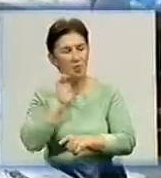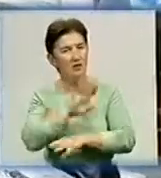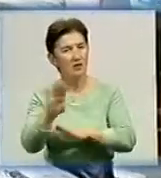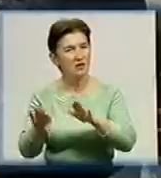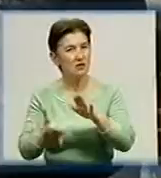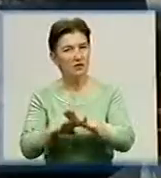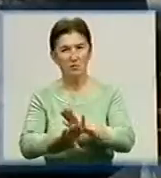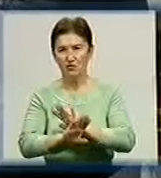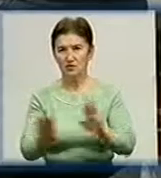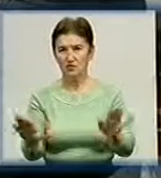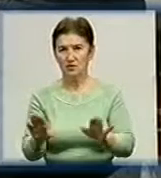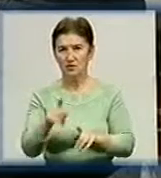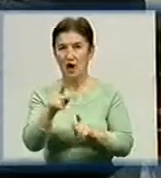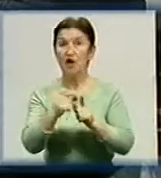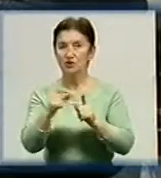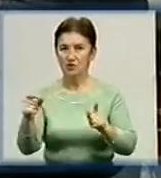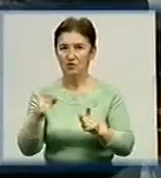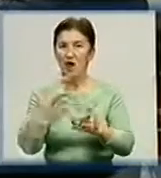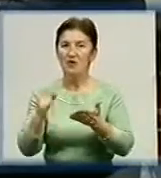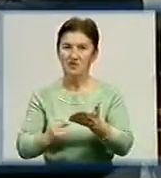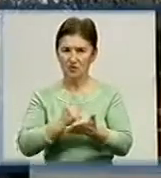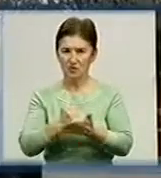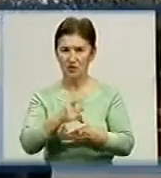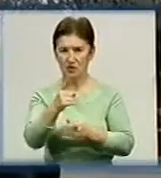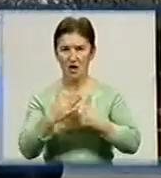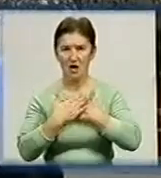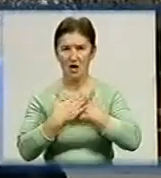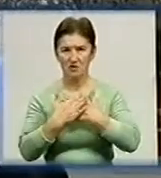Слова чоловіка підтверджує громадська активістка.